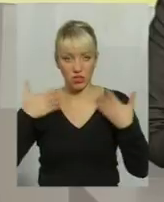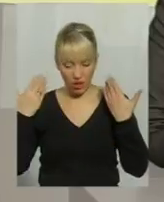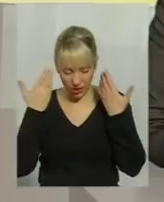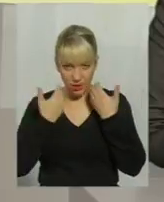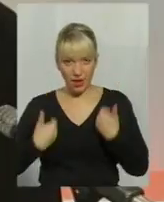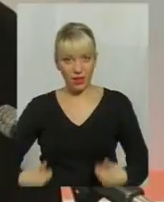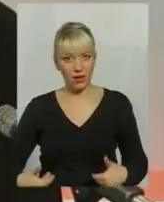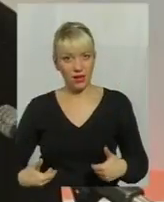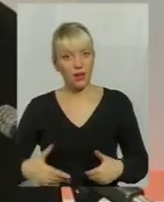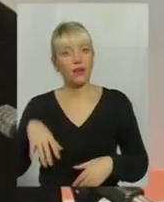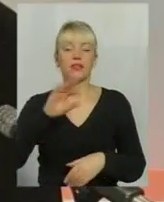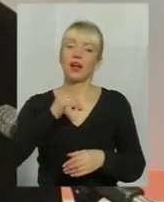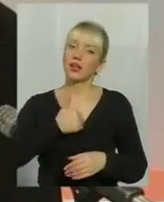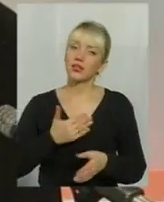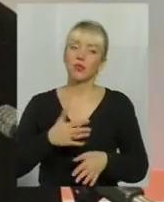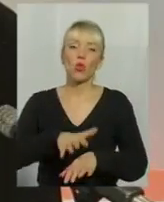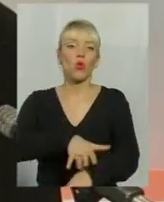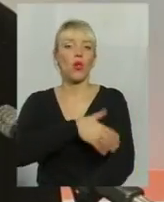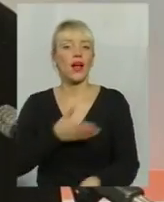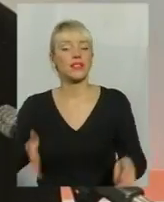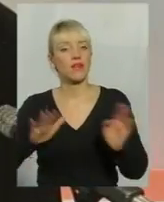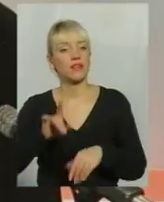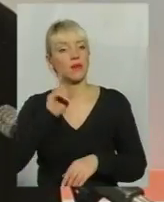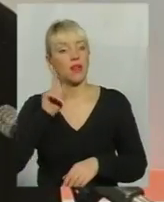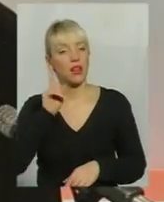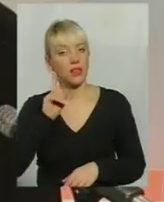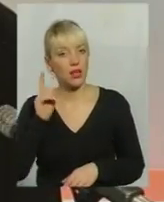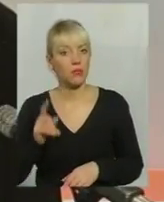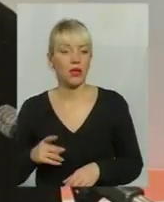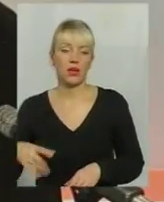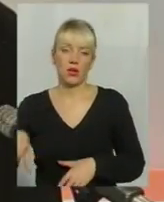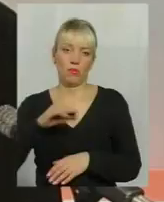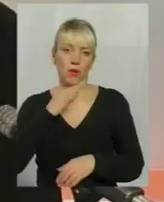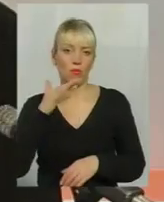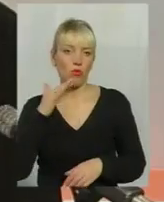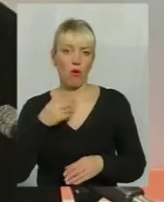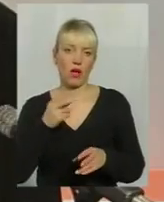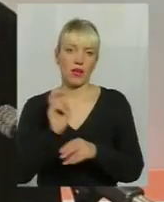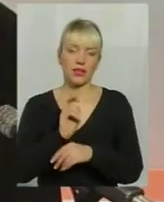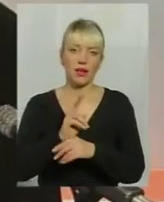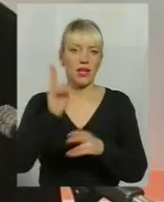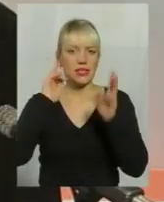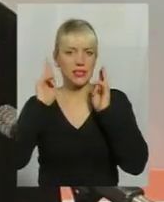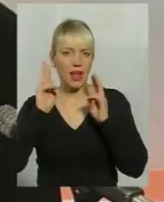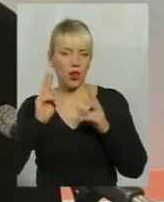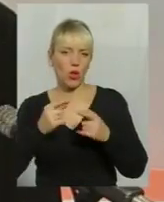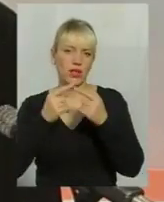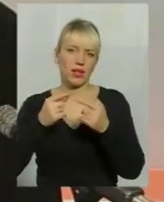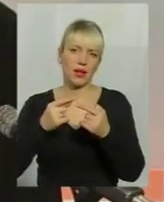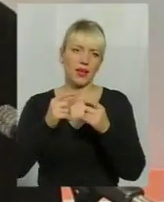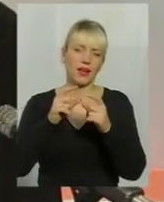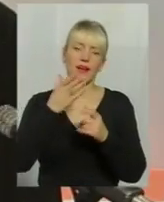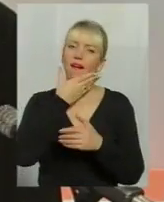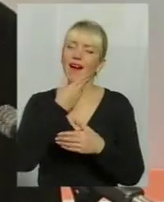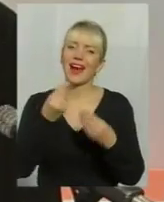Ми всі хочемо там довго оставатися молодими, да? Ми дуже багато салонів красоти і так далі, да? Ну, які-то